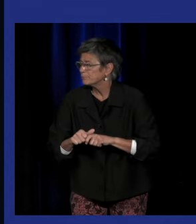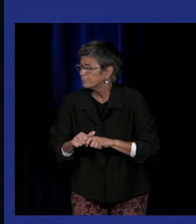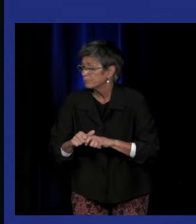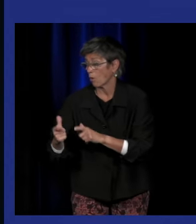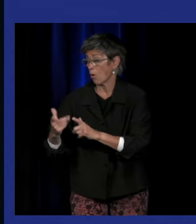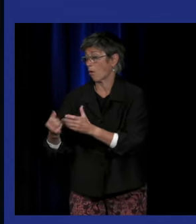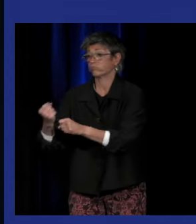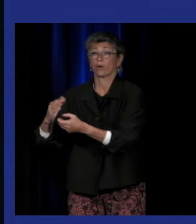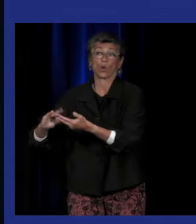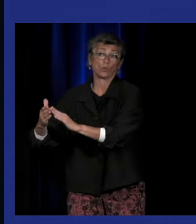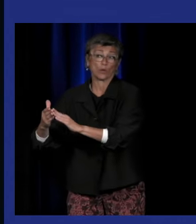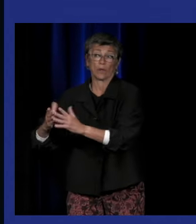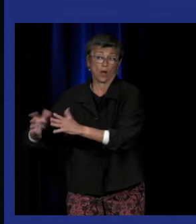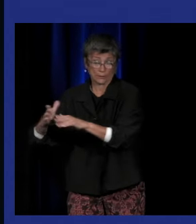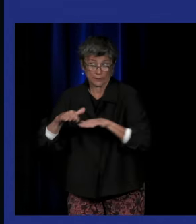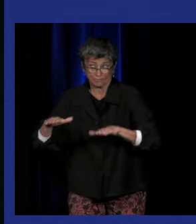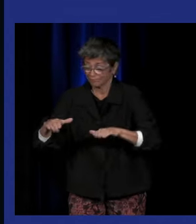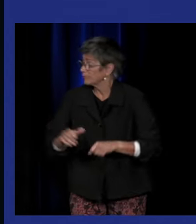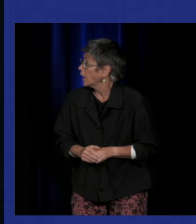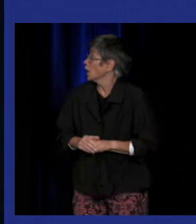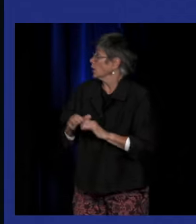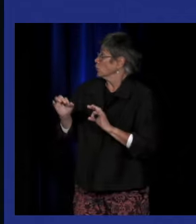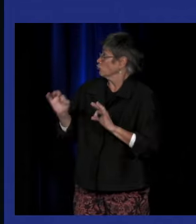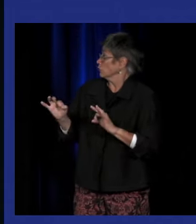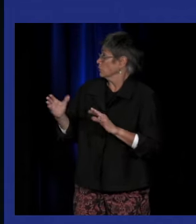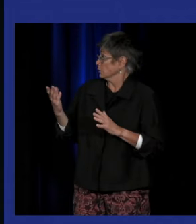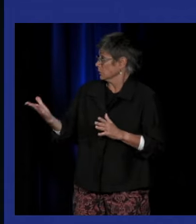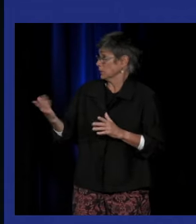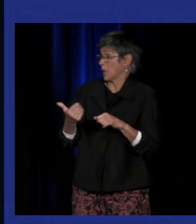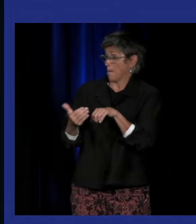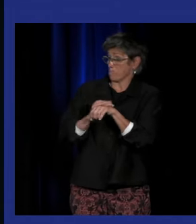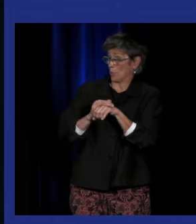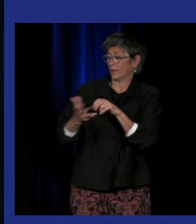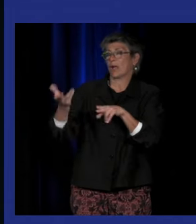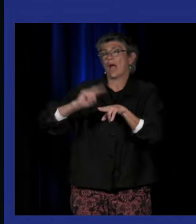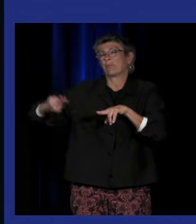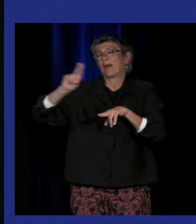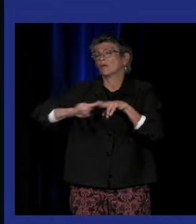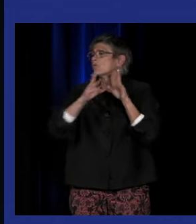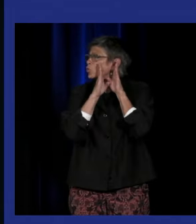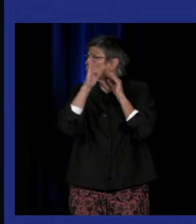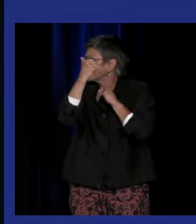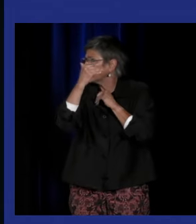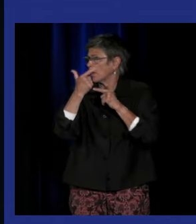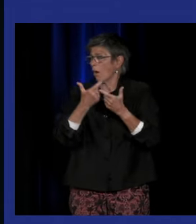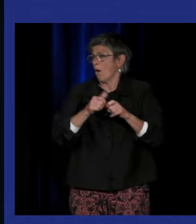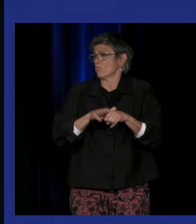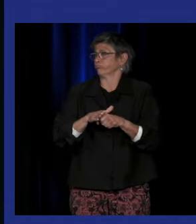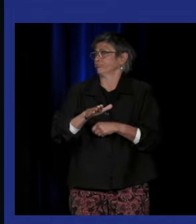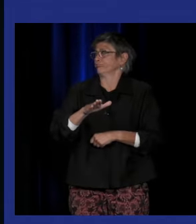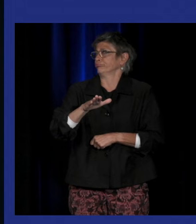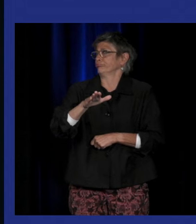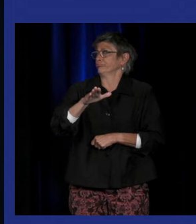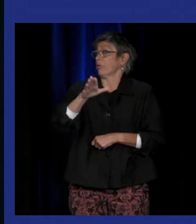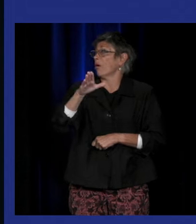constitué en communauté autour de la langue des signes et donc cette politique de réparation de la sourdité elle devient de plus en plus importante et au 20e